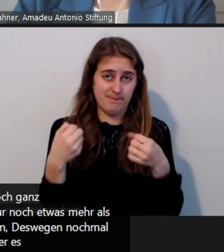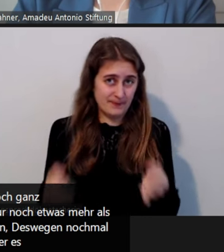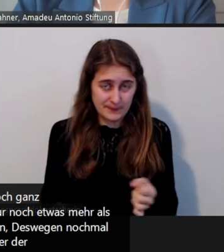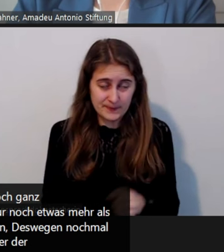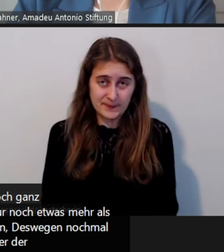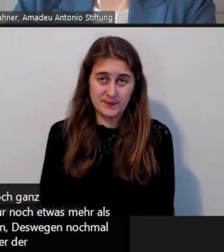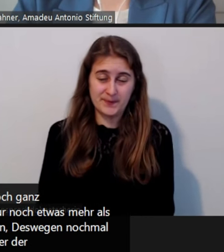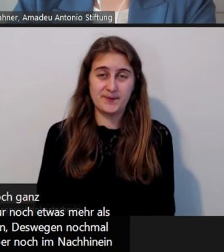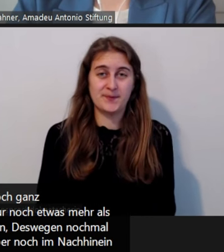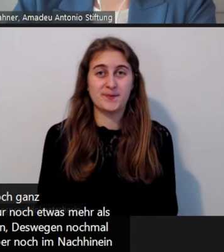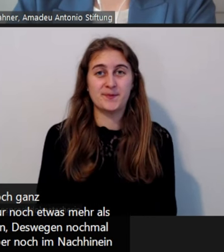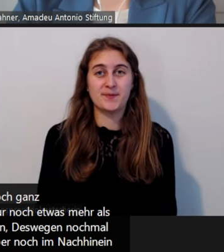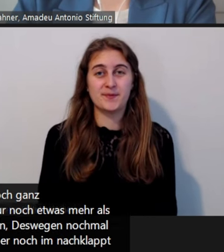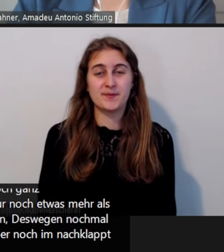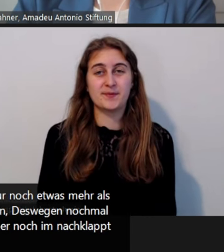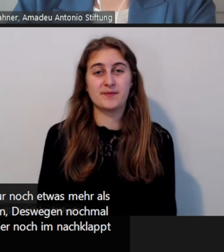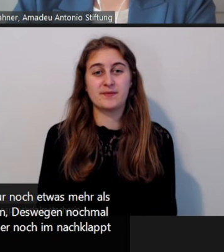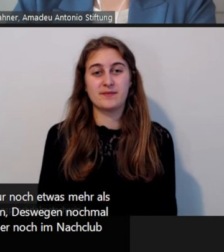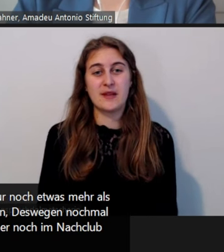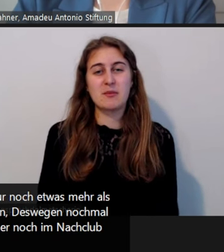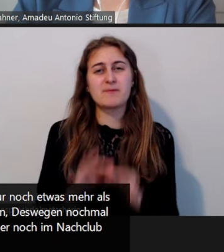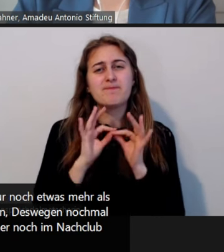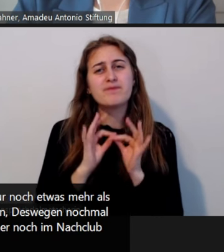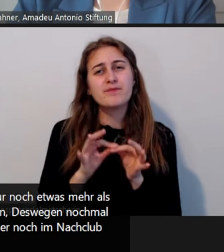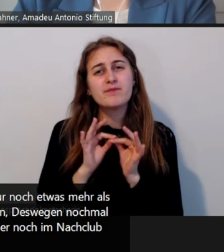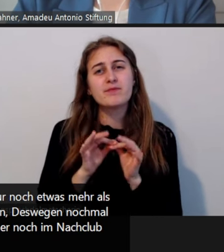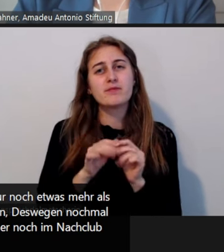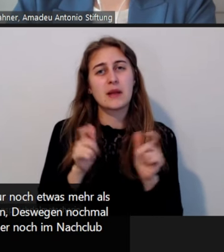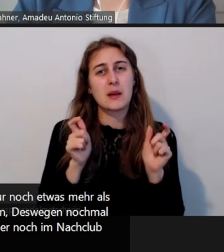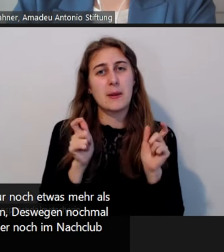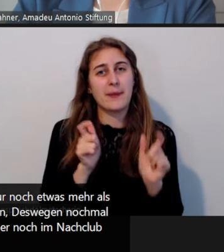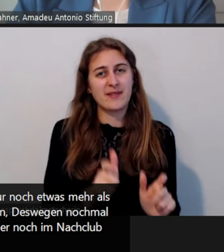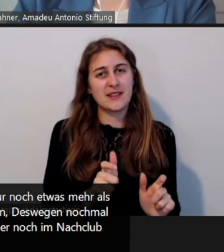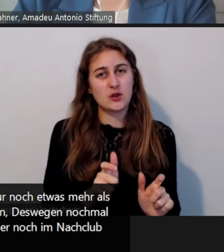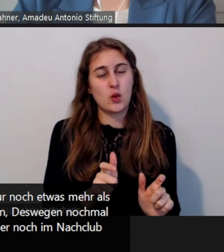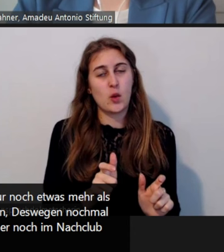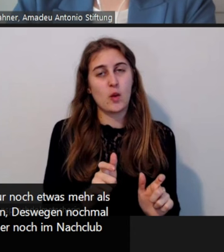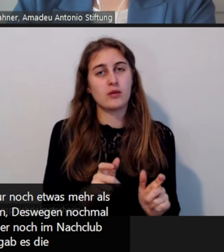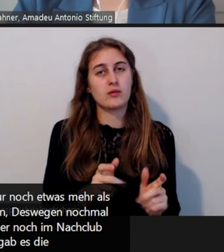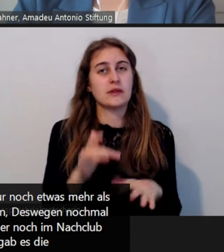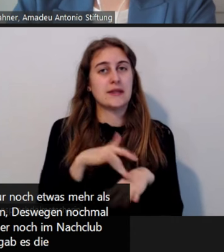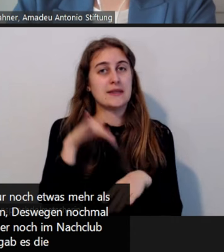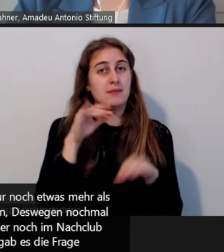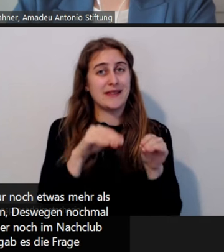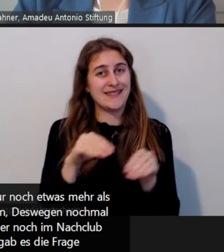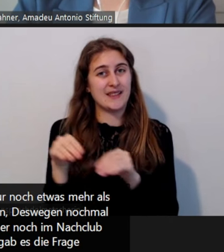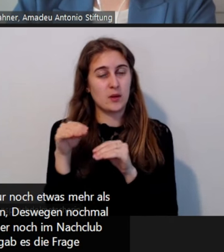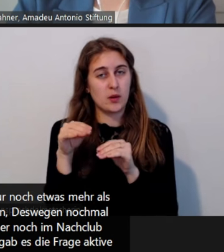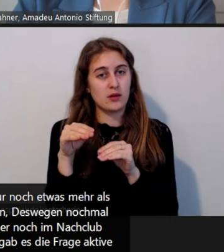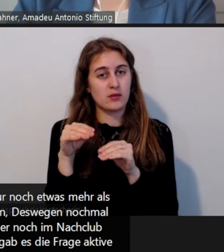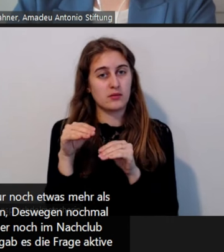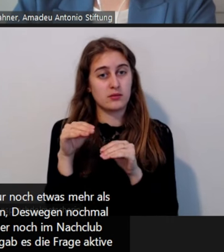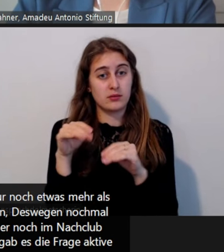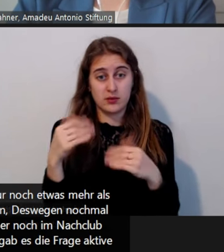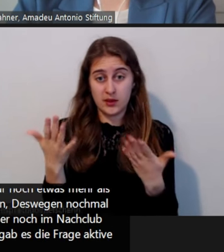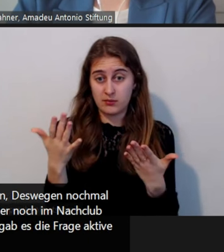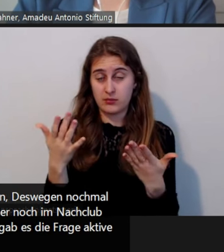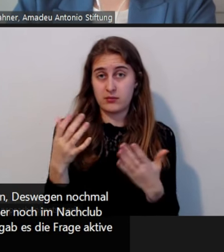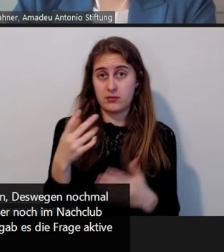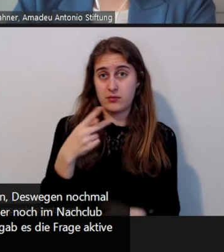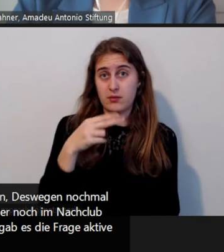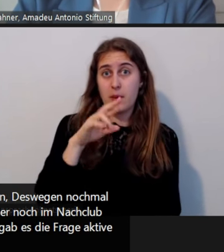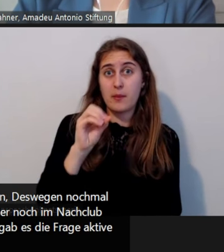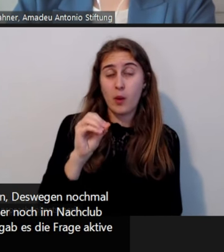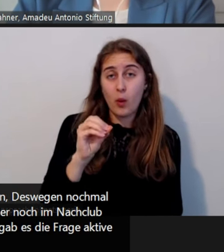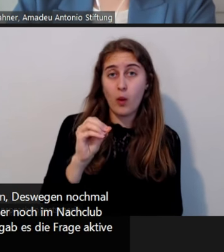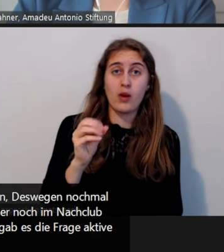Aber noch im Nachklapp zum Thema auch Prävention, Sensibilisierung, da gab es die Frage, aktive, profeministische Männerarbeit, da